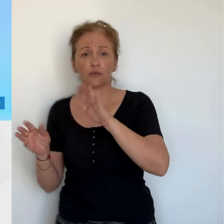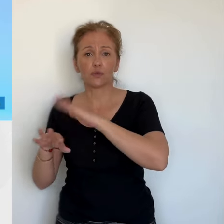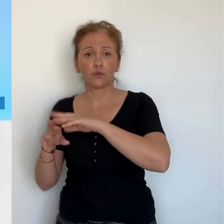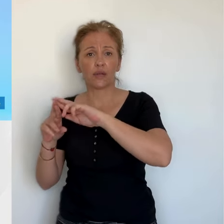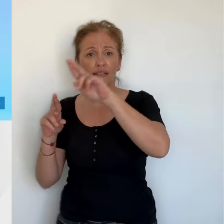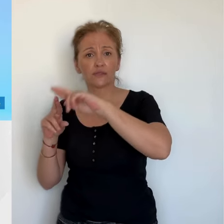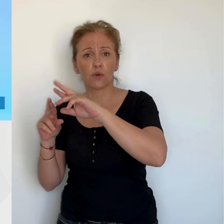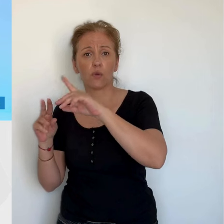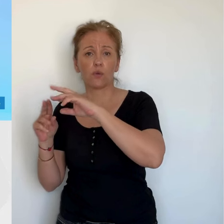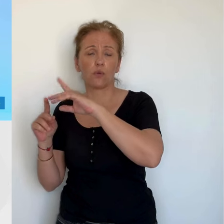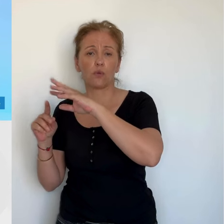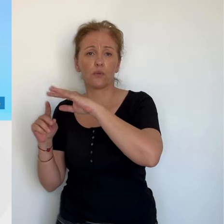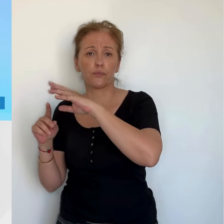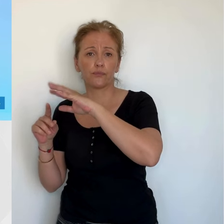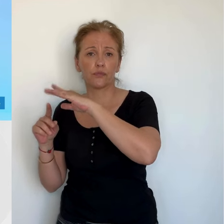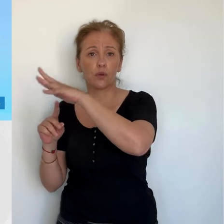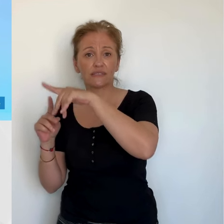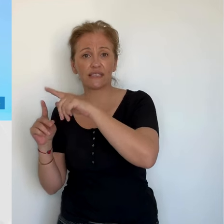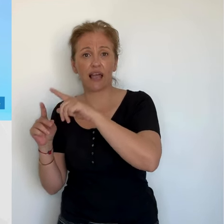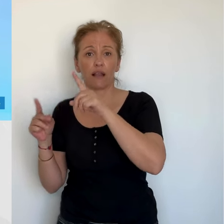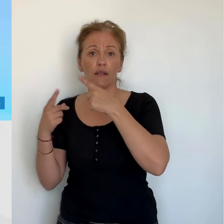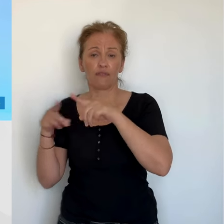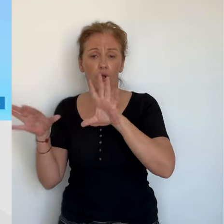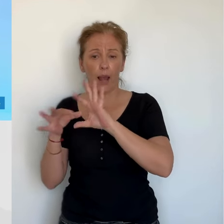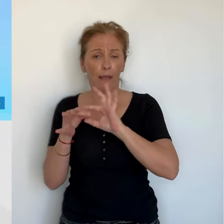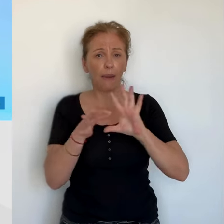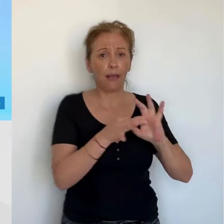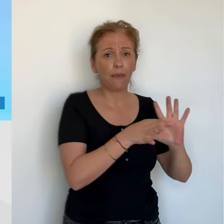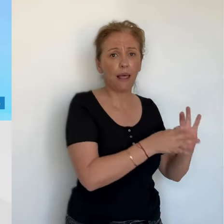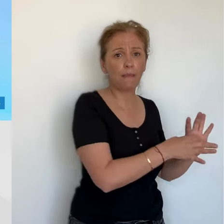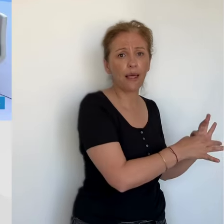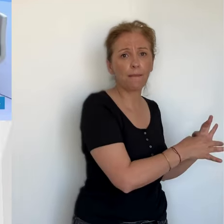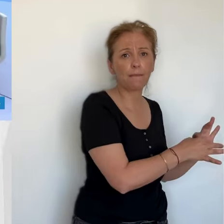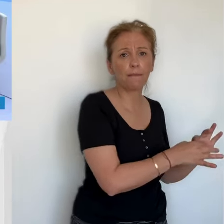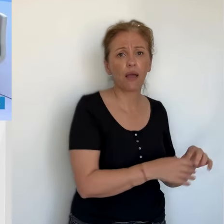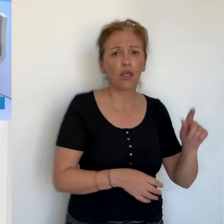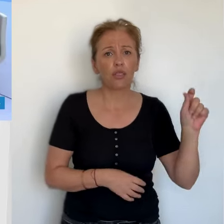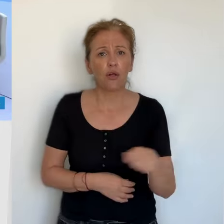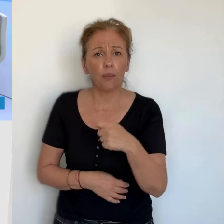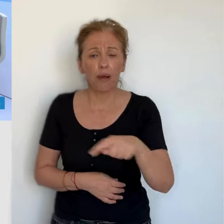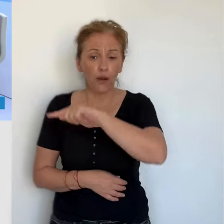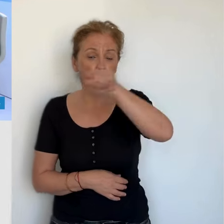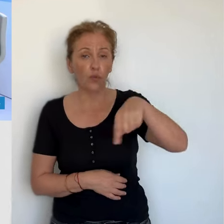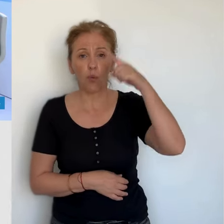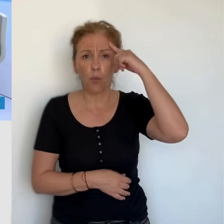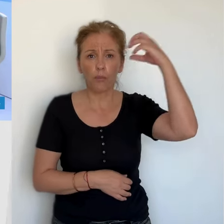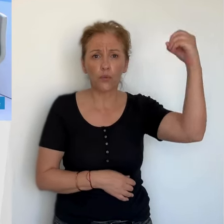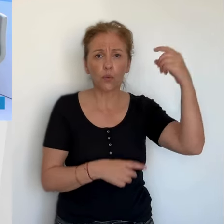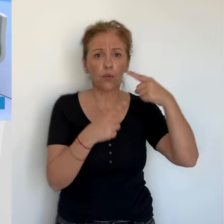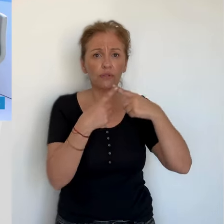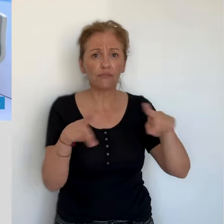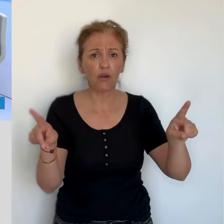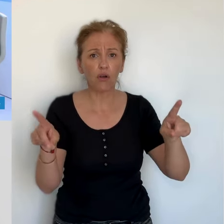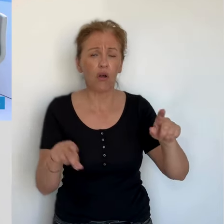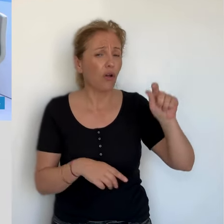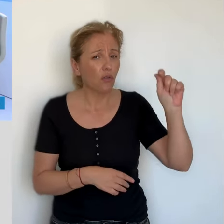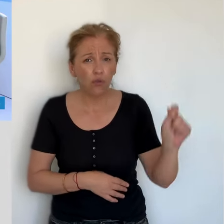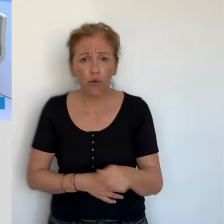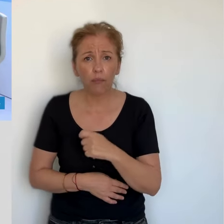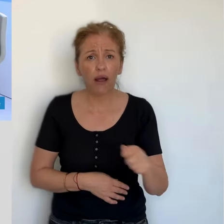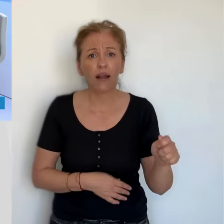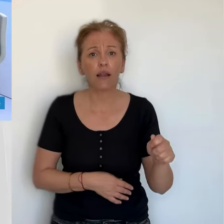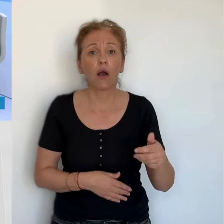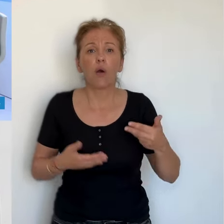Il y a d'autres électeurs. Il y a 5000, 6000 personnes qui arrivent par an en Corse. Ces personnes-là n'ont pas les mêmes réseaux sociaux, n'ont pas les mêmes